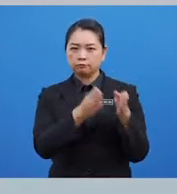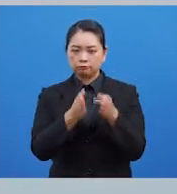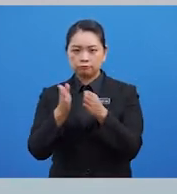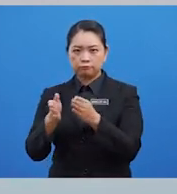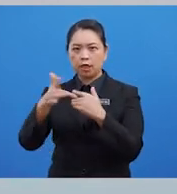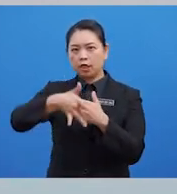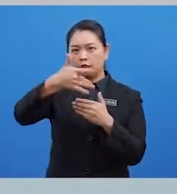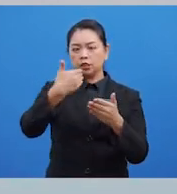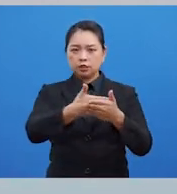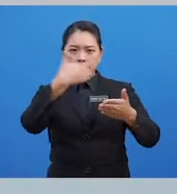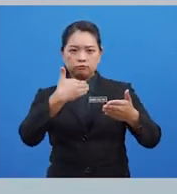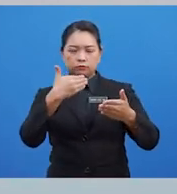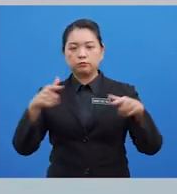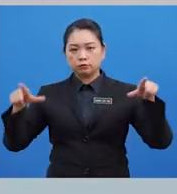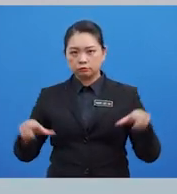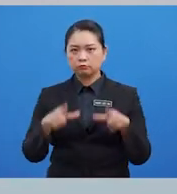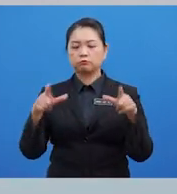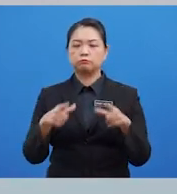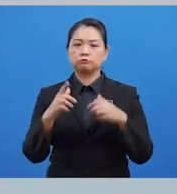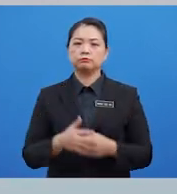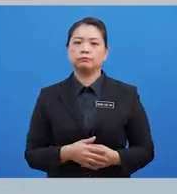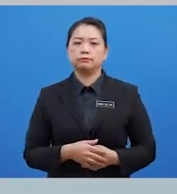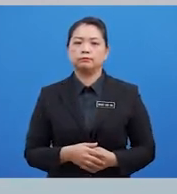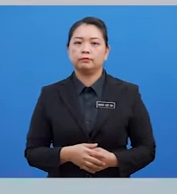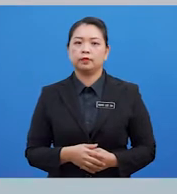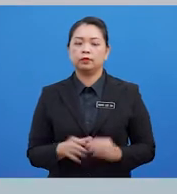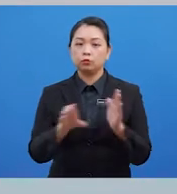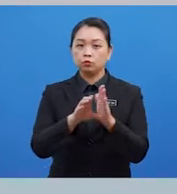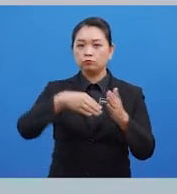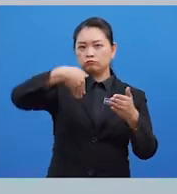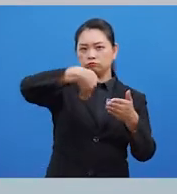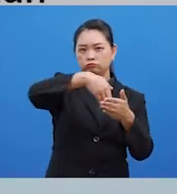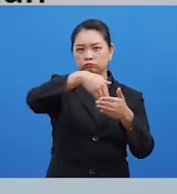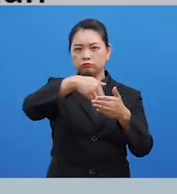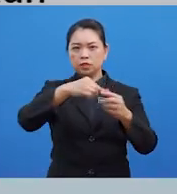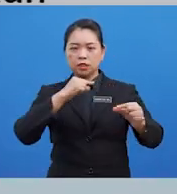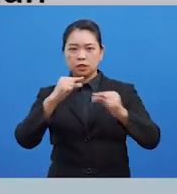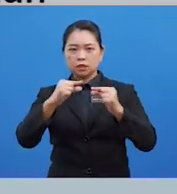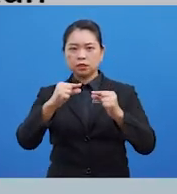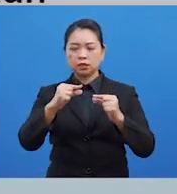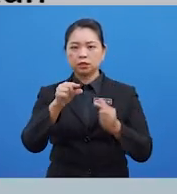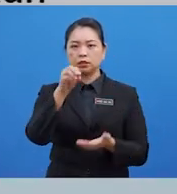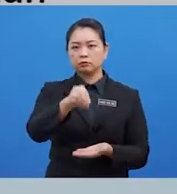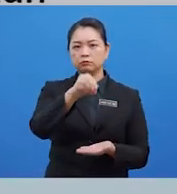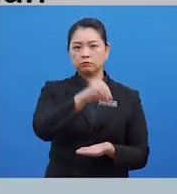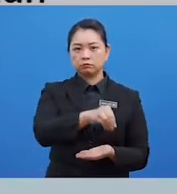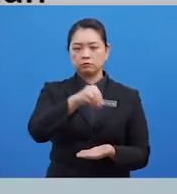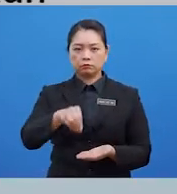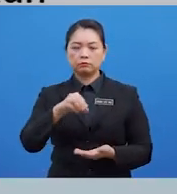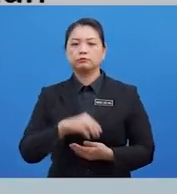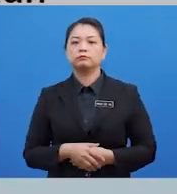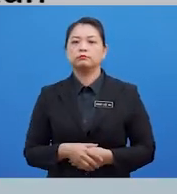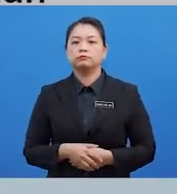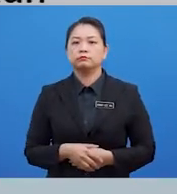Membolehkan Perancangan Awal Dibuat Sebelum Perlakuan Dilakukan Contoh Menyepak Bola Dan Menggerakkan